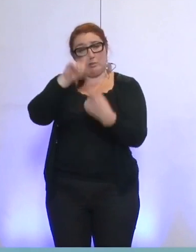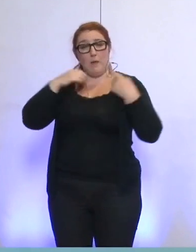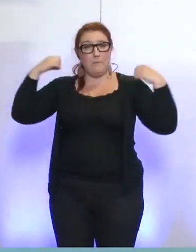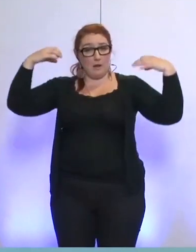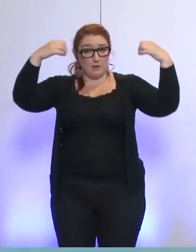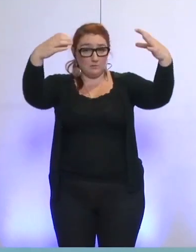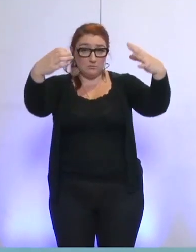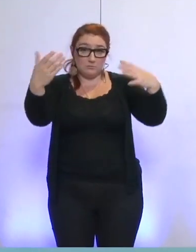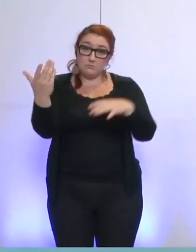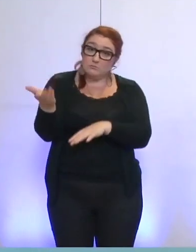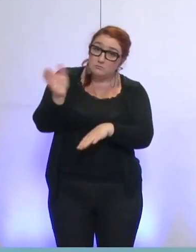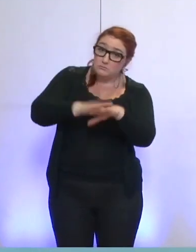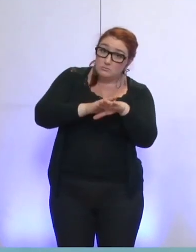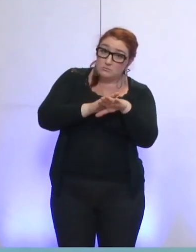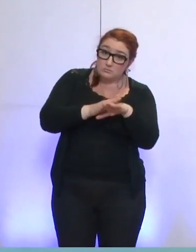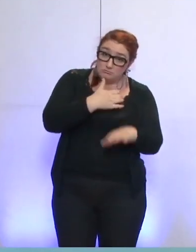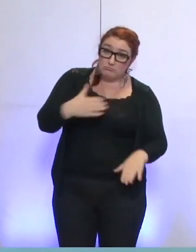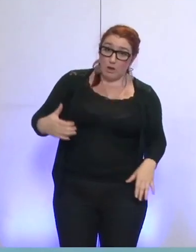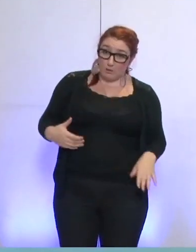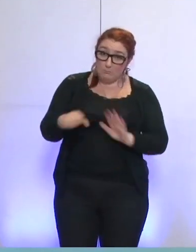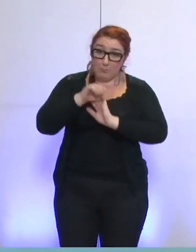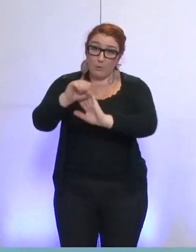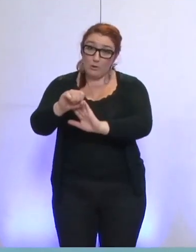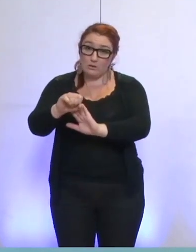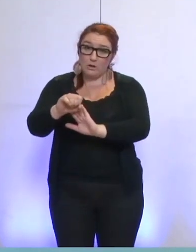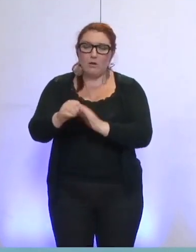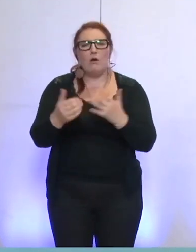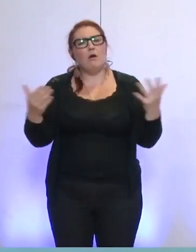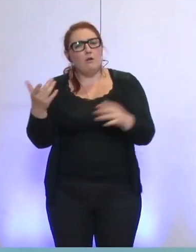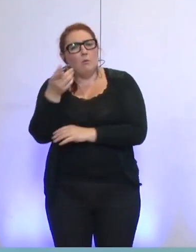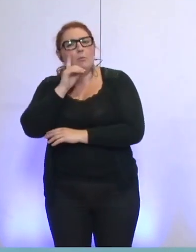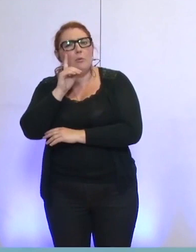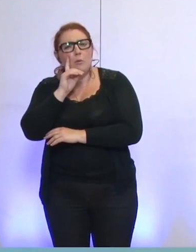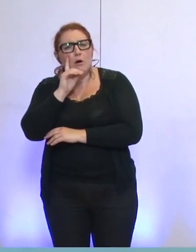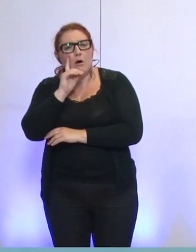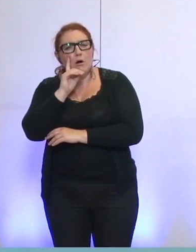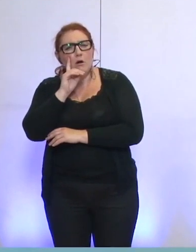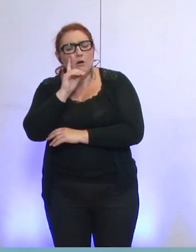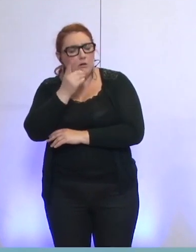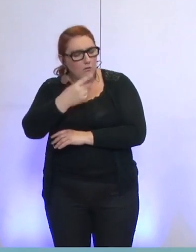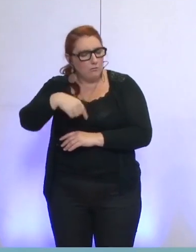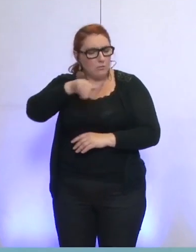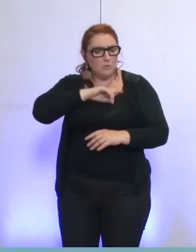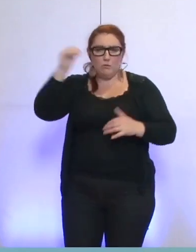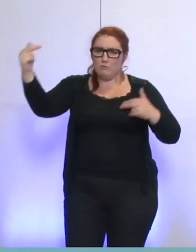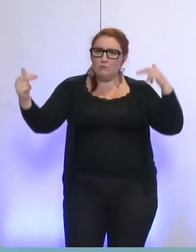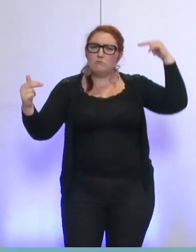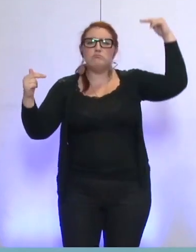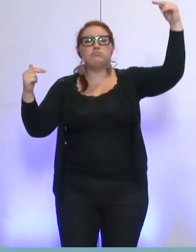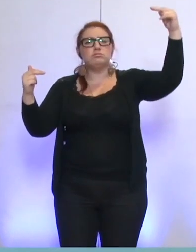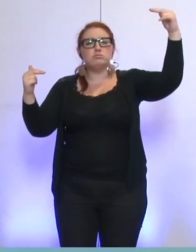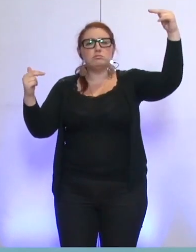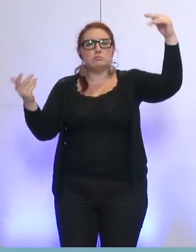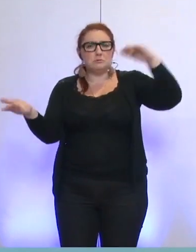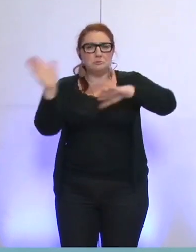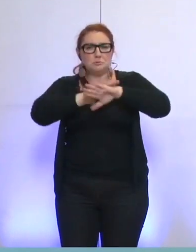effectivement une priorité de la ville de Grenoble, comment se fait-il qu'avec un classement supérieur à ses concurrents, GEG se voit classé